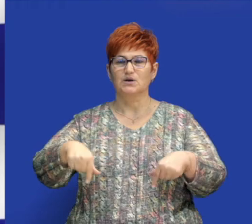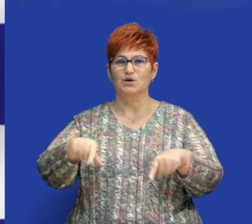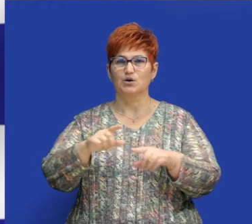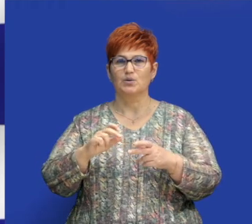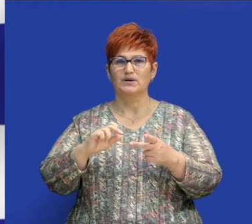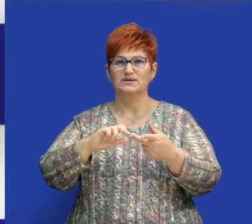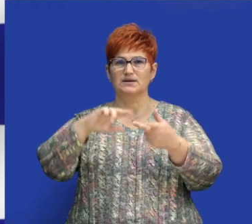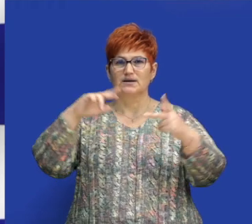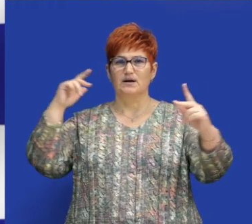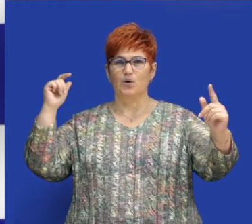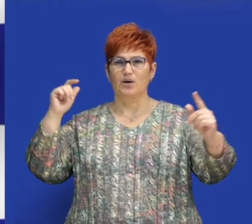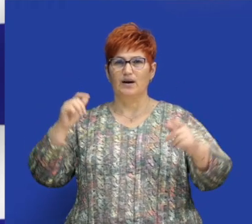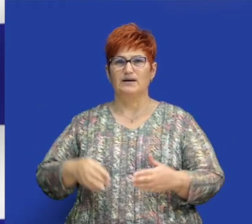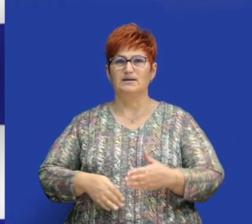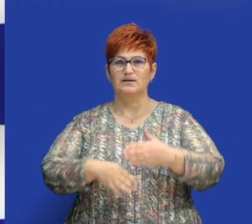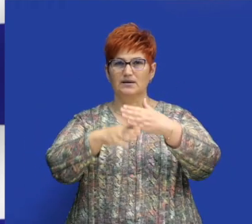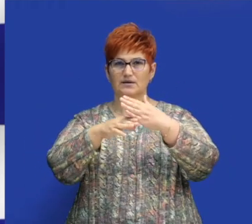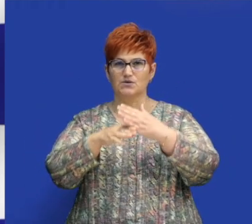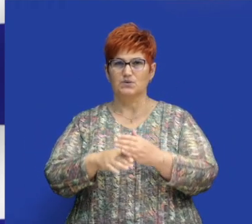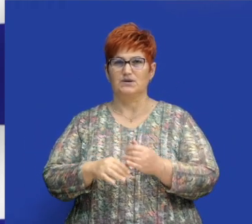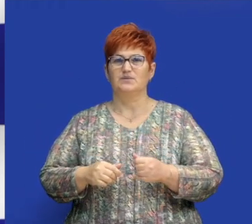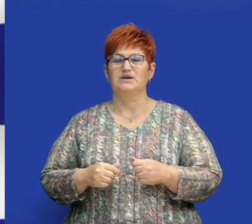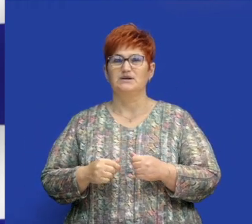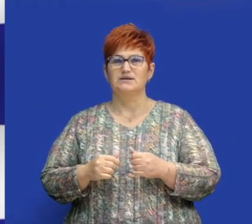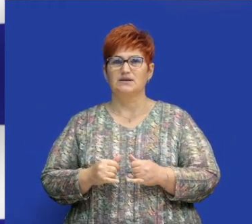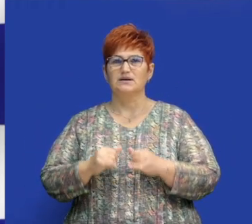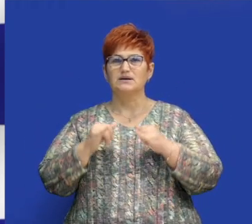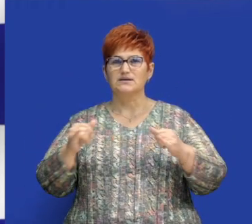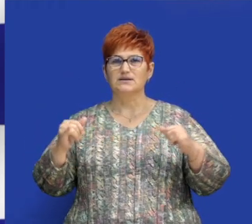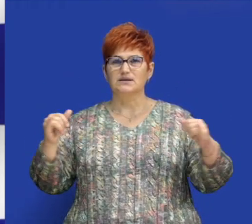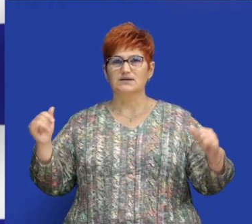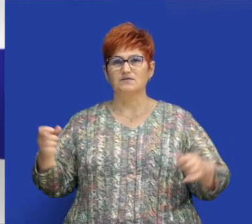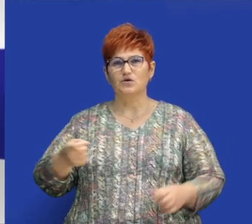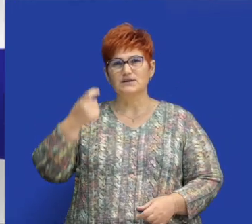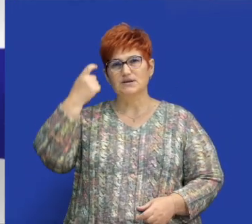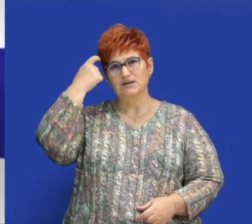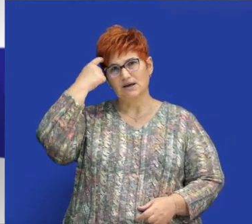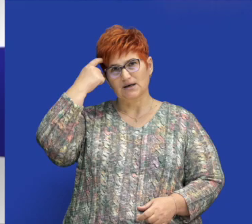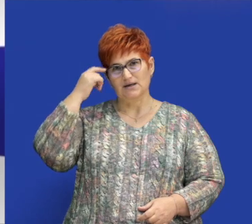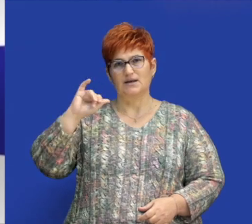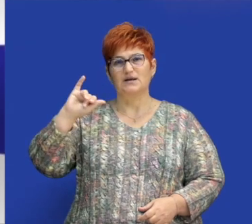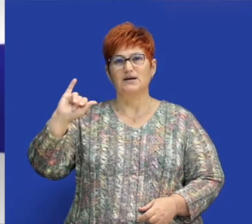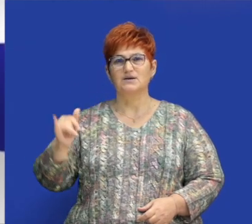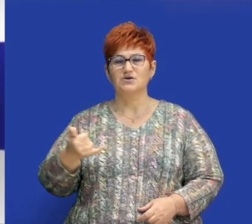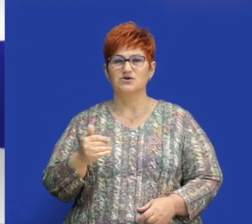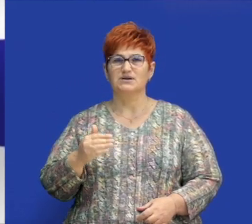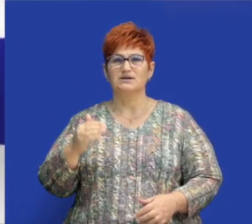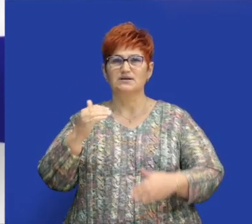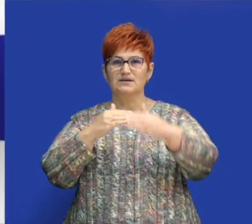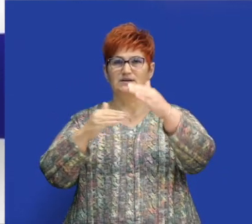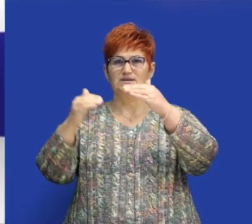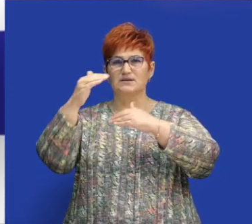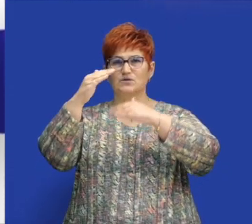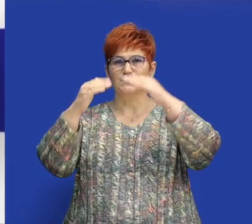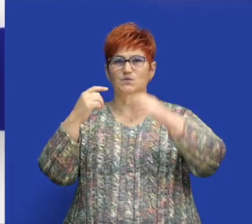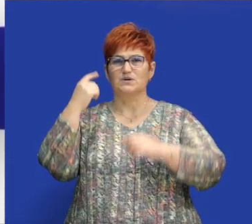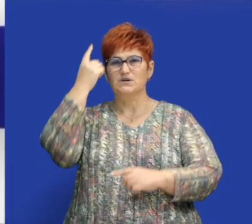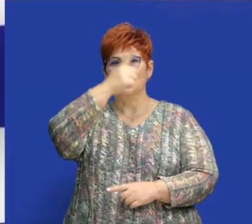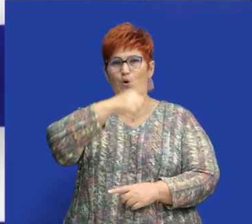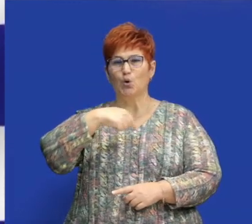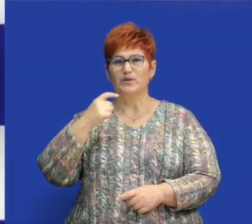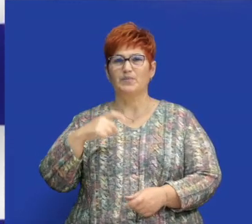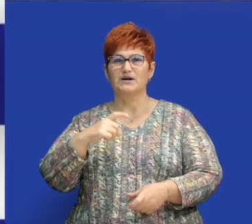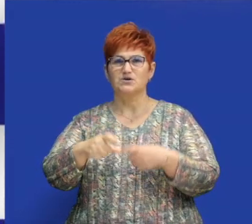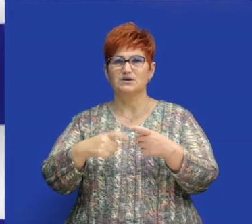használatos. Megszólítási údvariasság a kirie, uram, a nők esetén kiria, asszonyom. Az idegen